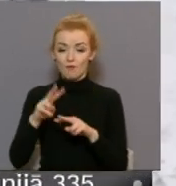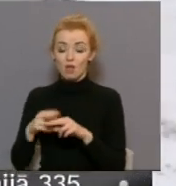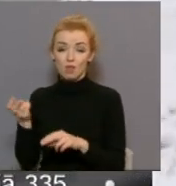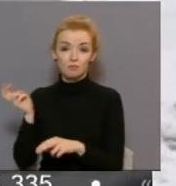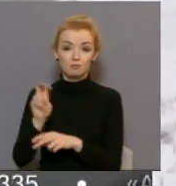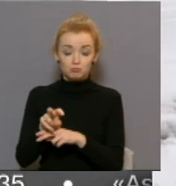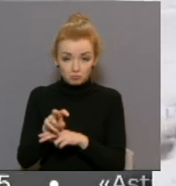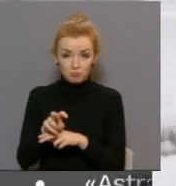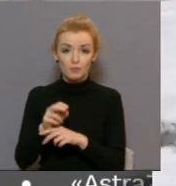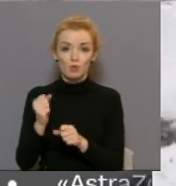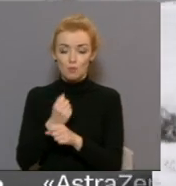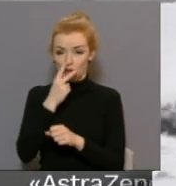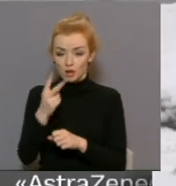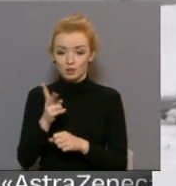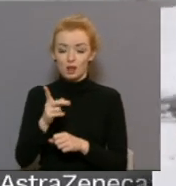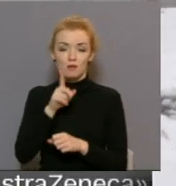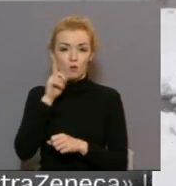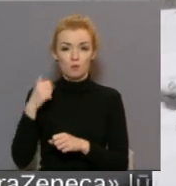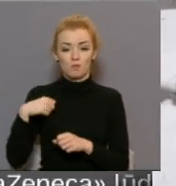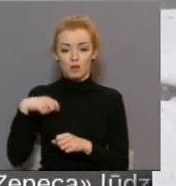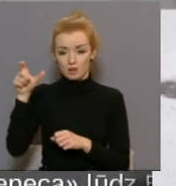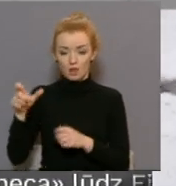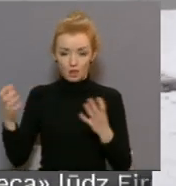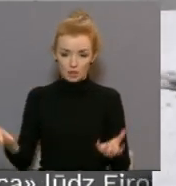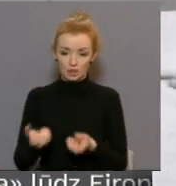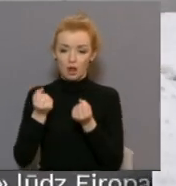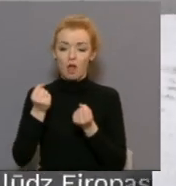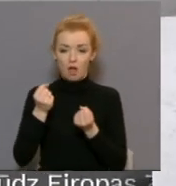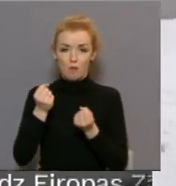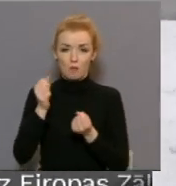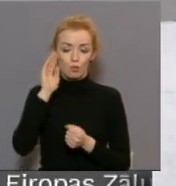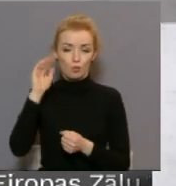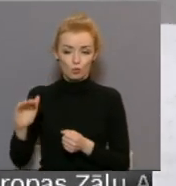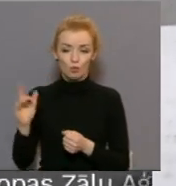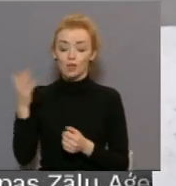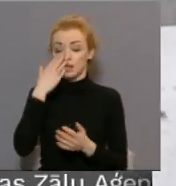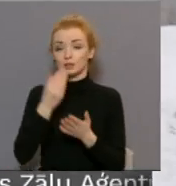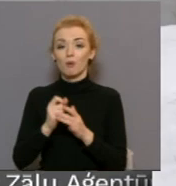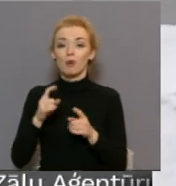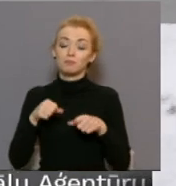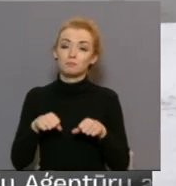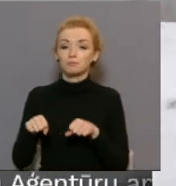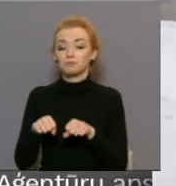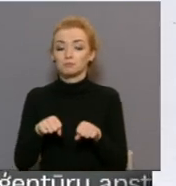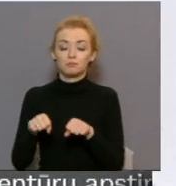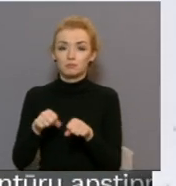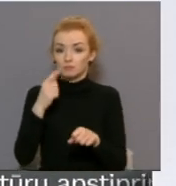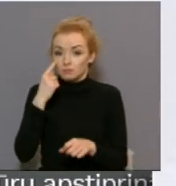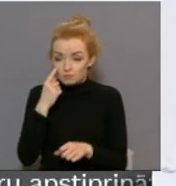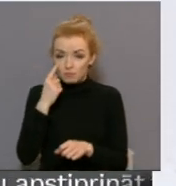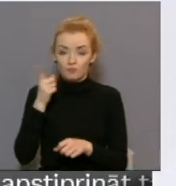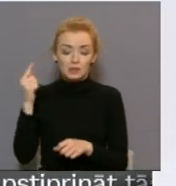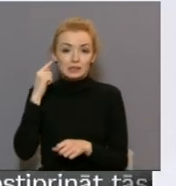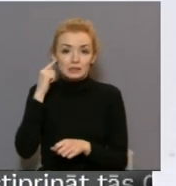vietā, mediķi konstatēja, ka bērni jau izglābūs grobiņieca Krista Lauva, kas nelēmas brīdi ar savu mazo ratos pastaigājās garminēto dīķi. Viņi